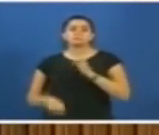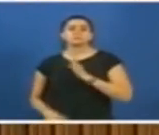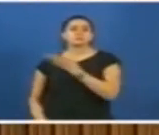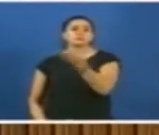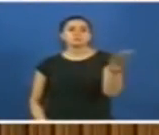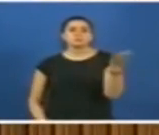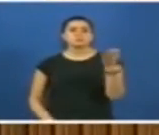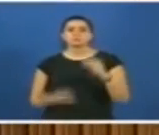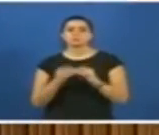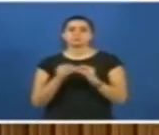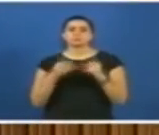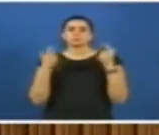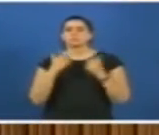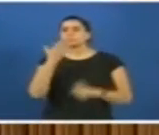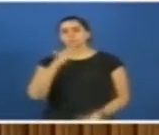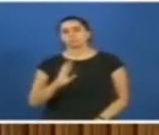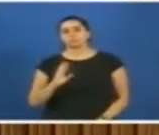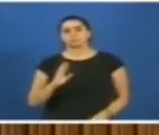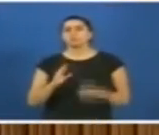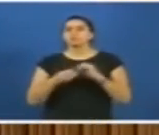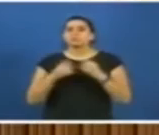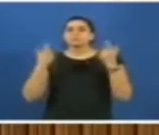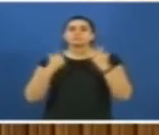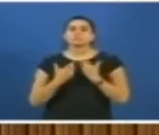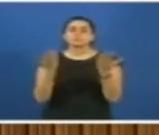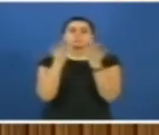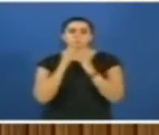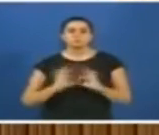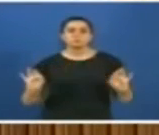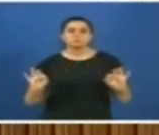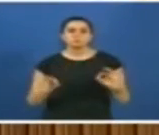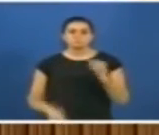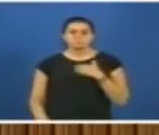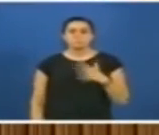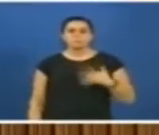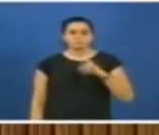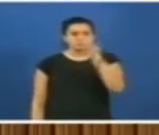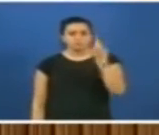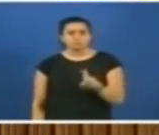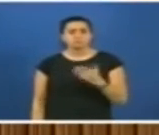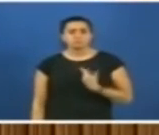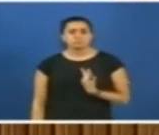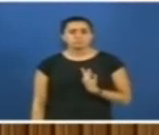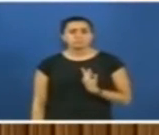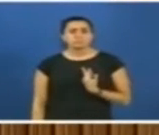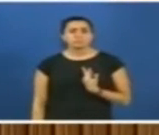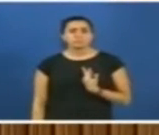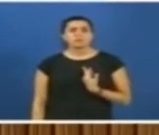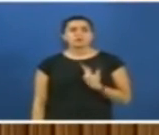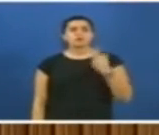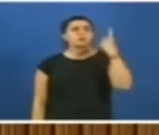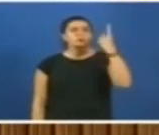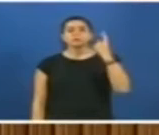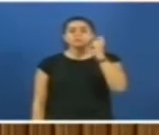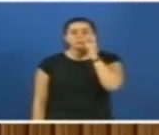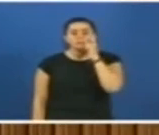Ortada sorumlu yok. Ortada sorumlu yok. Ya ben soruyorum arkadaş ya. Din nerede Allah aşkına?